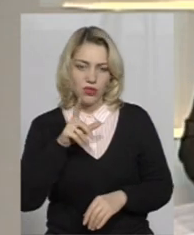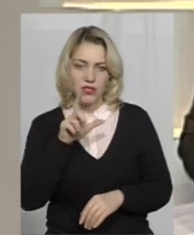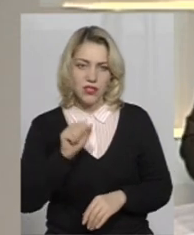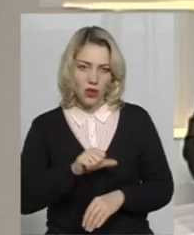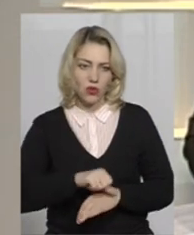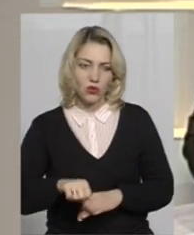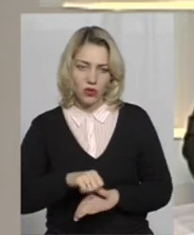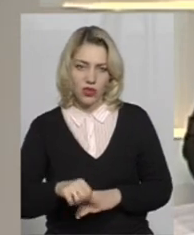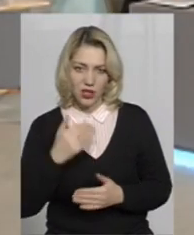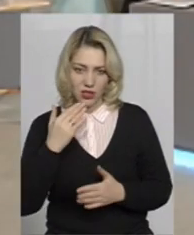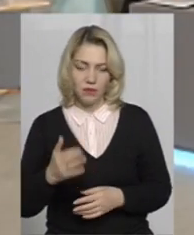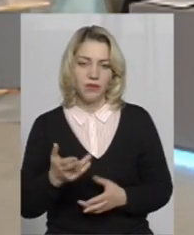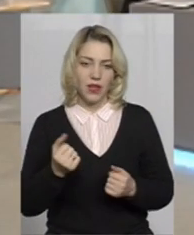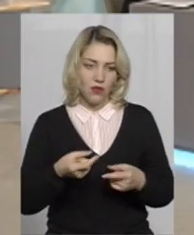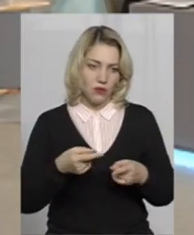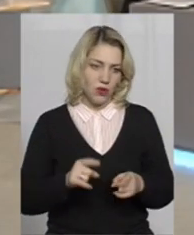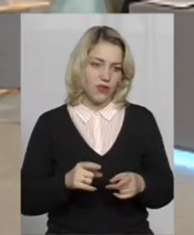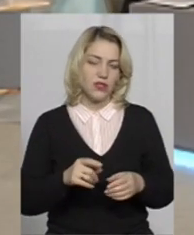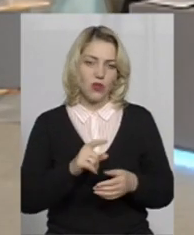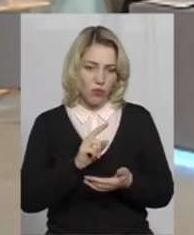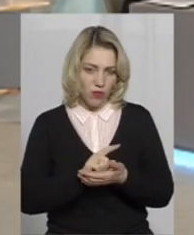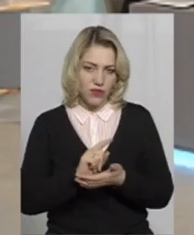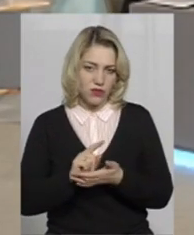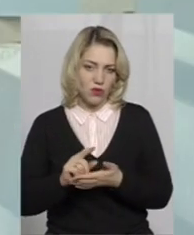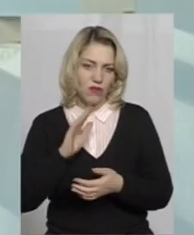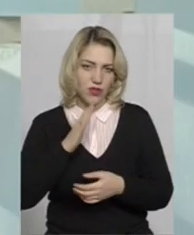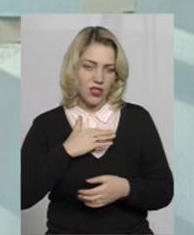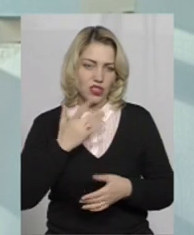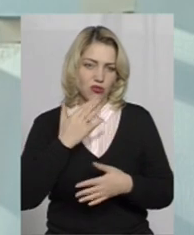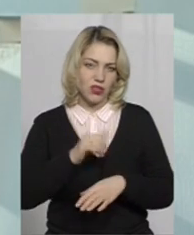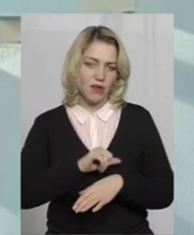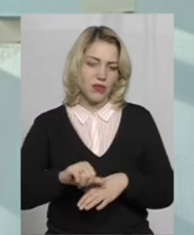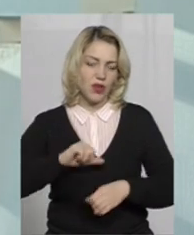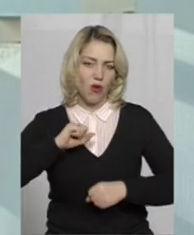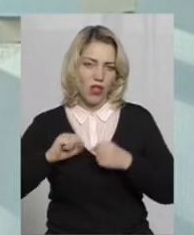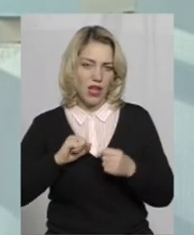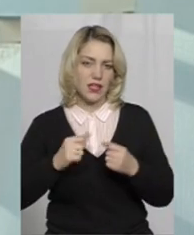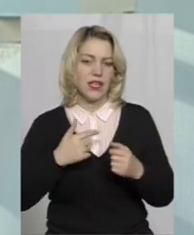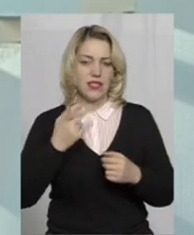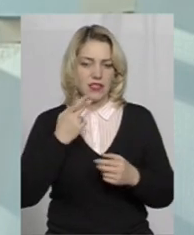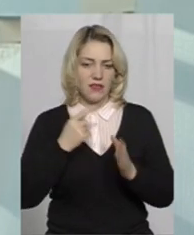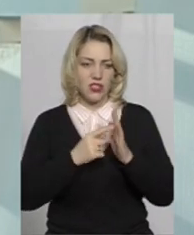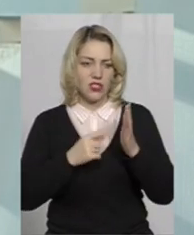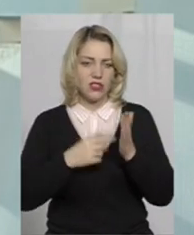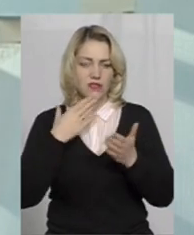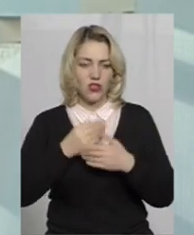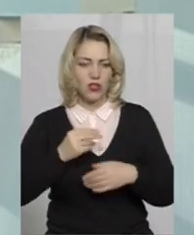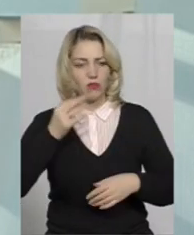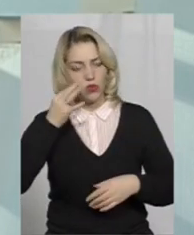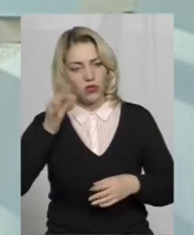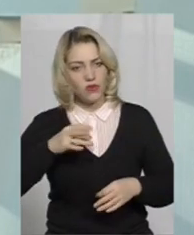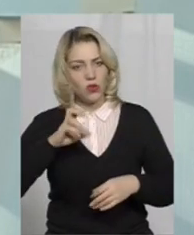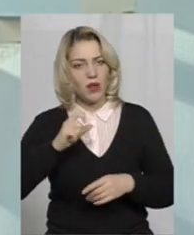закордонний? Так, обов'язково, звичайно. Наші іноземні колеги завжди з нами діляться своїм досвідом,